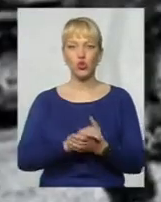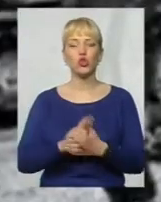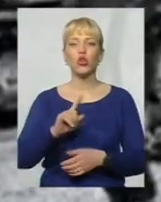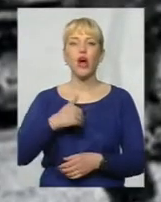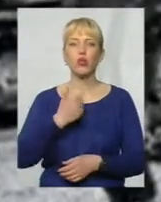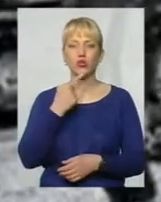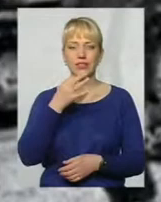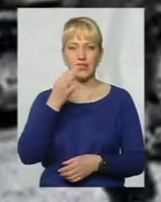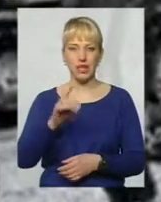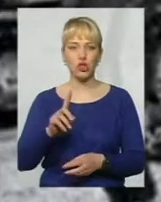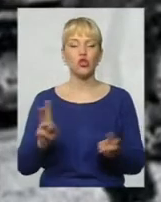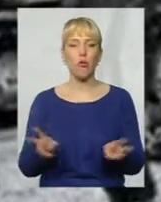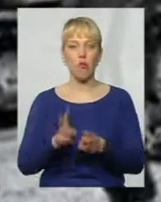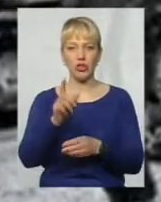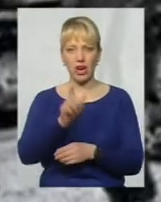Що пожежники,